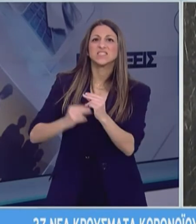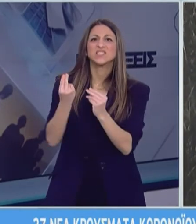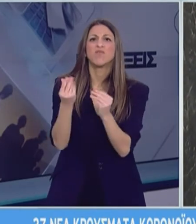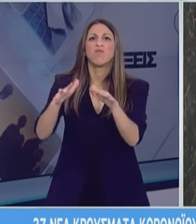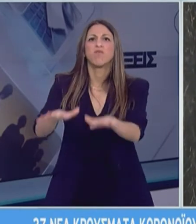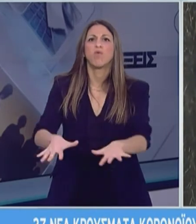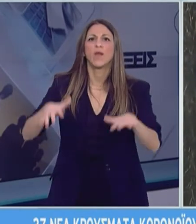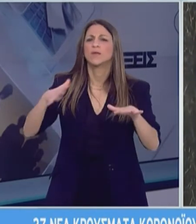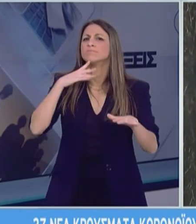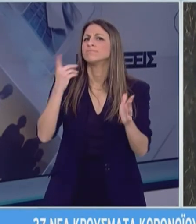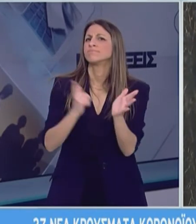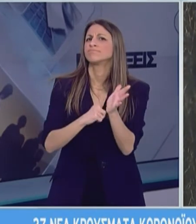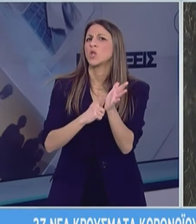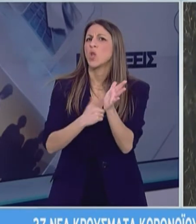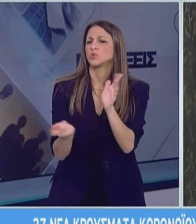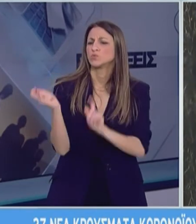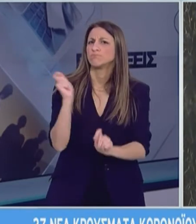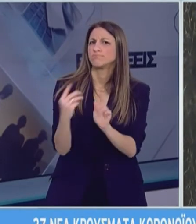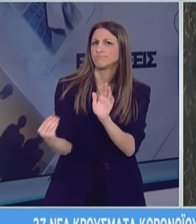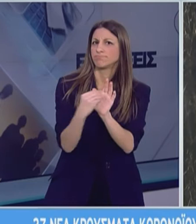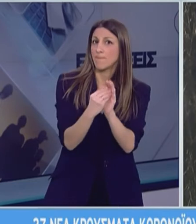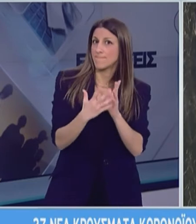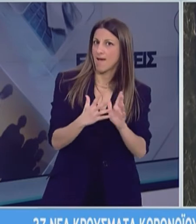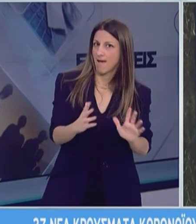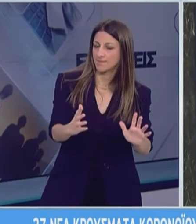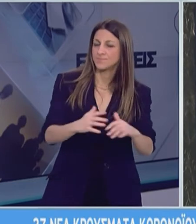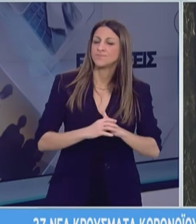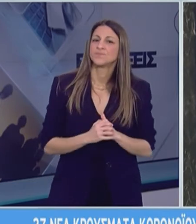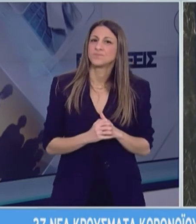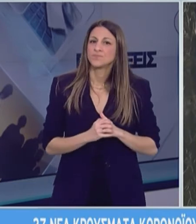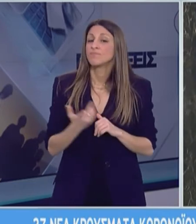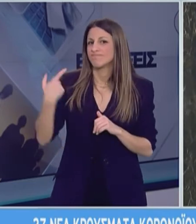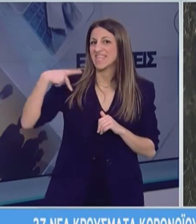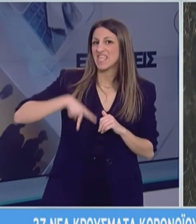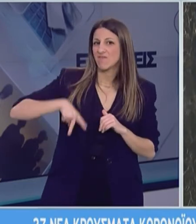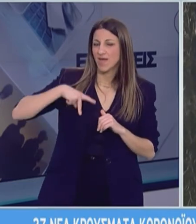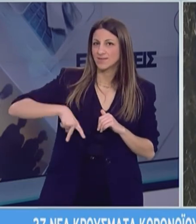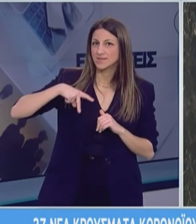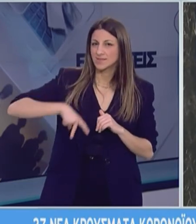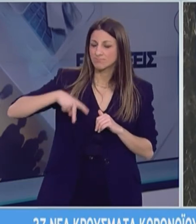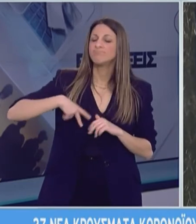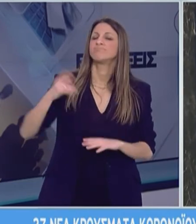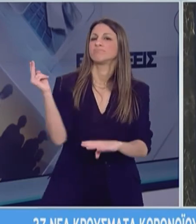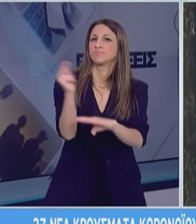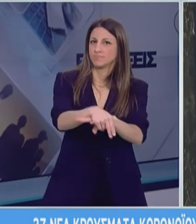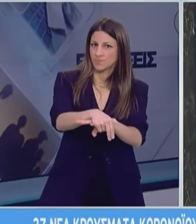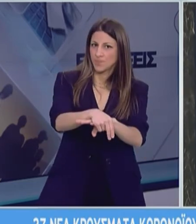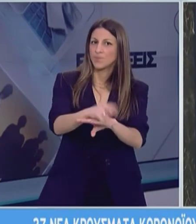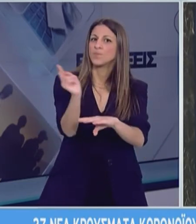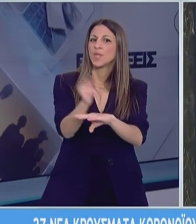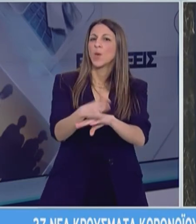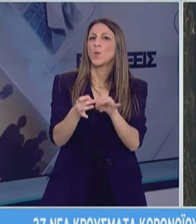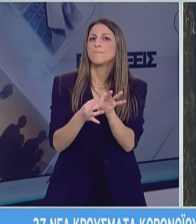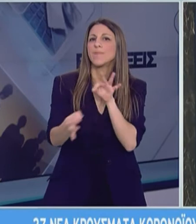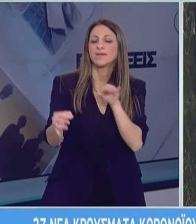κύρωση με νόμο των πράξεων νομοθετικού περιεχομένου που η κυβέρνηση ψήφισε και αφορούσε τα